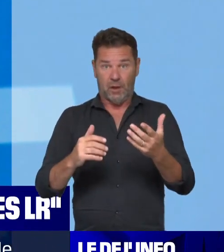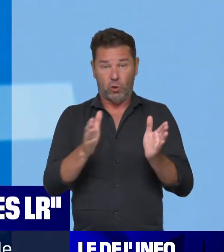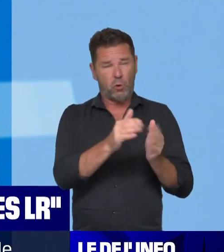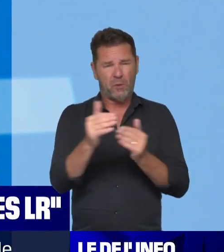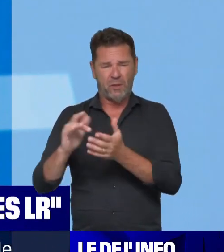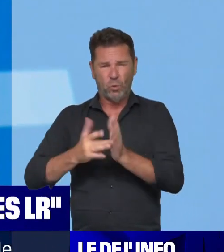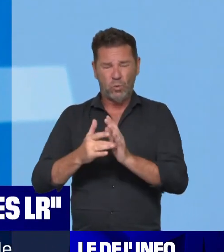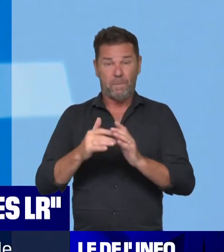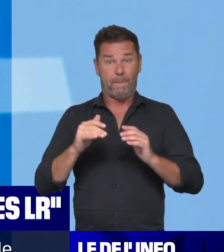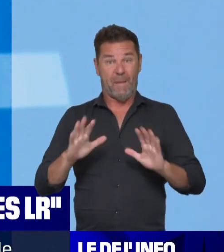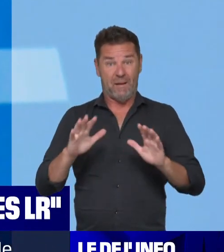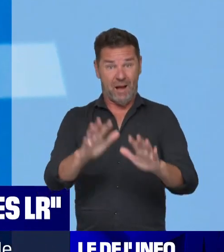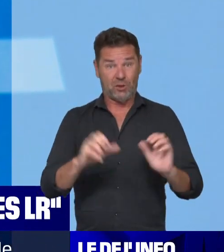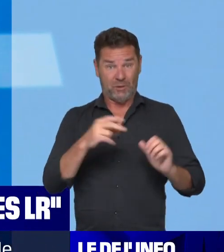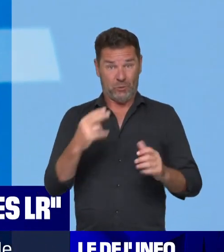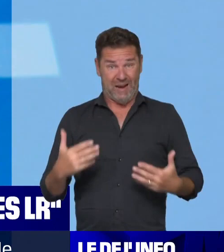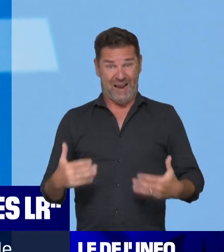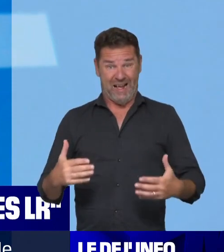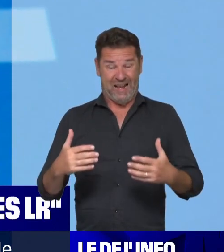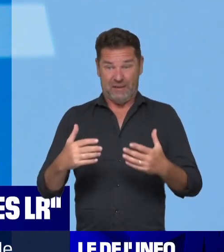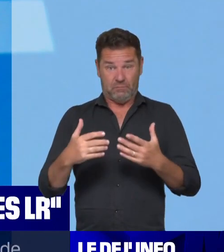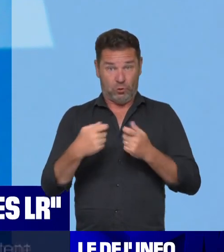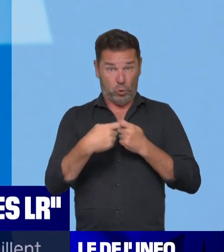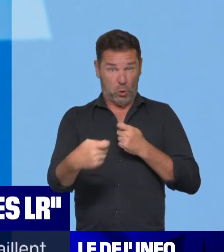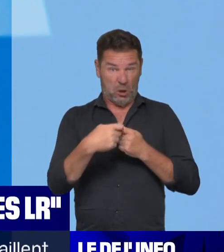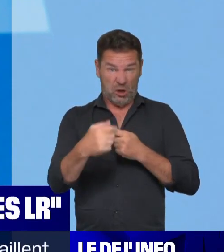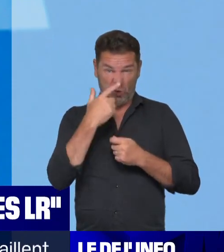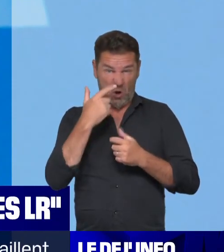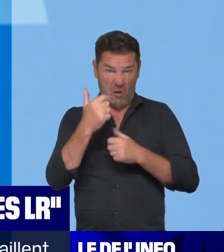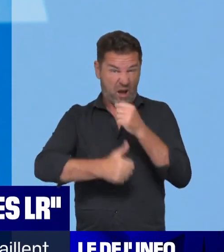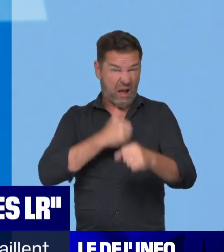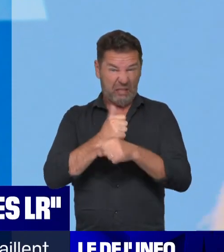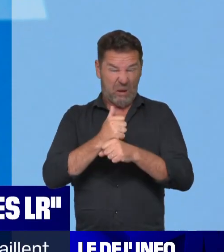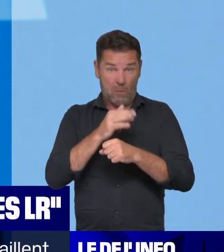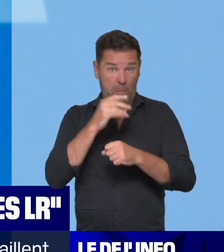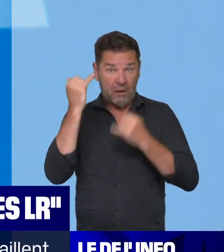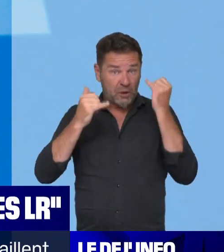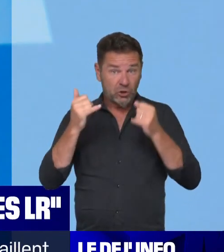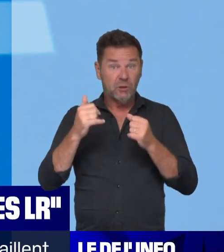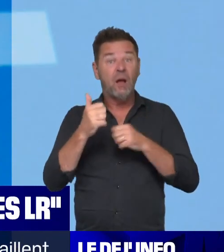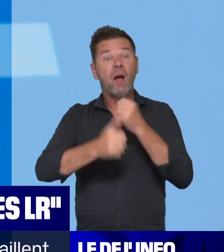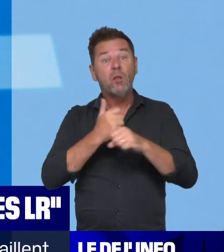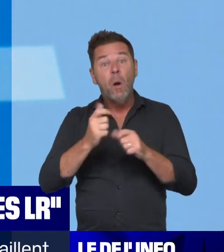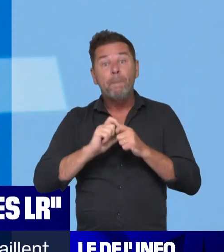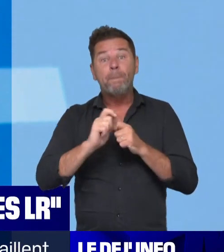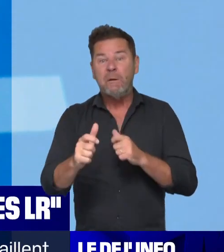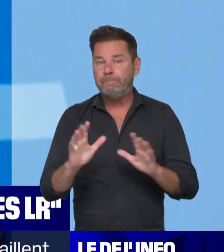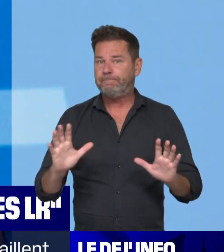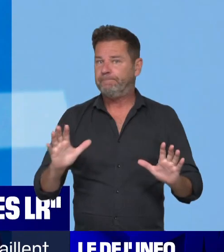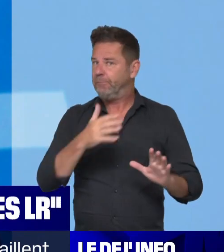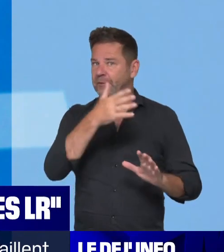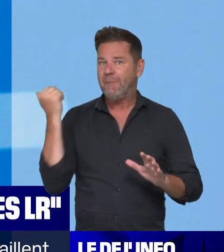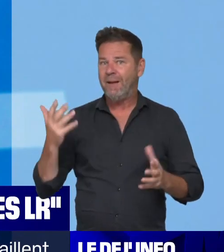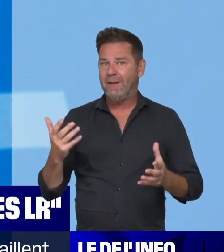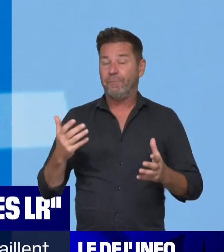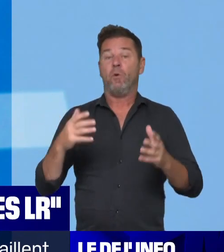mandature, cette Assemblée, elle a une durée de vie d'un an au-delà. C'est difficile de se projeter. Donc ce que dit le camp présidentiel, c'est